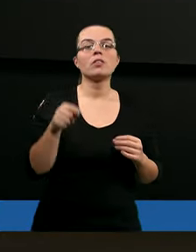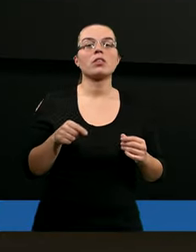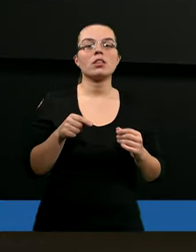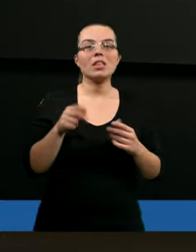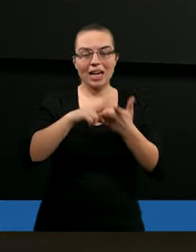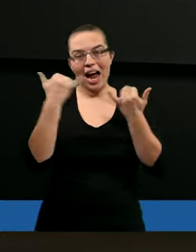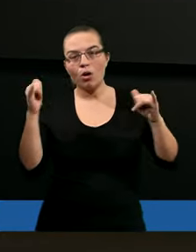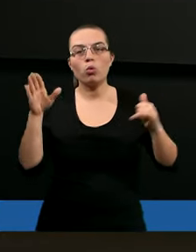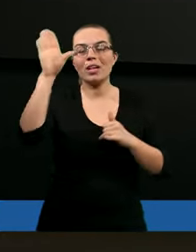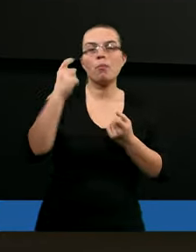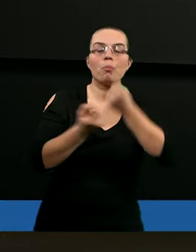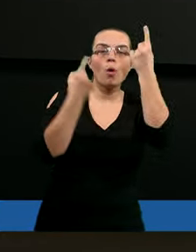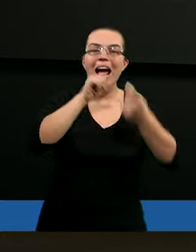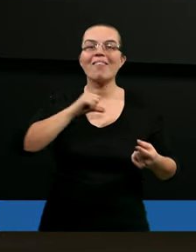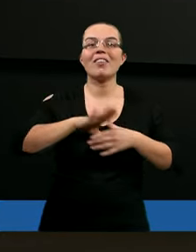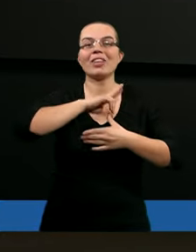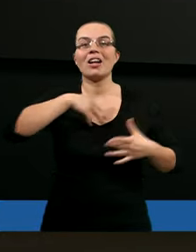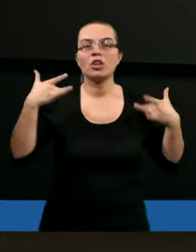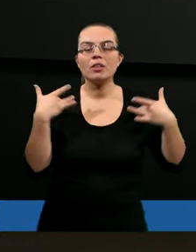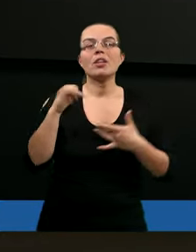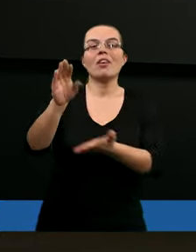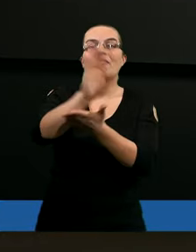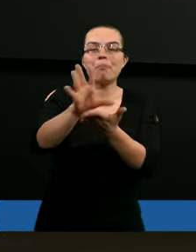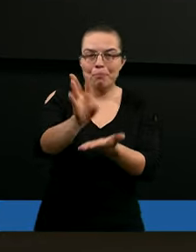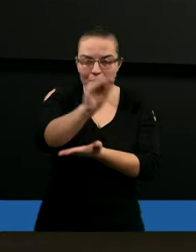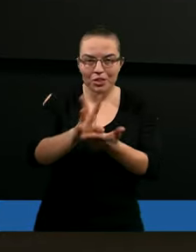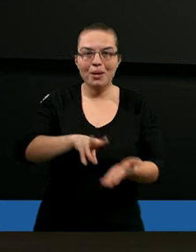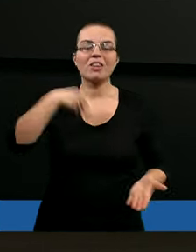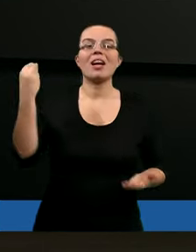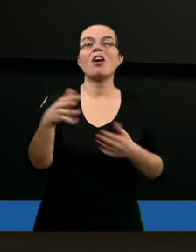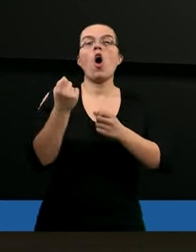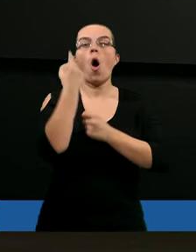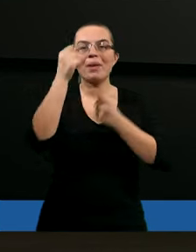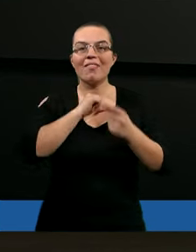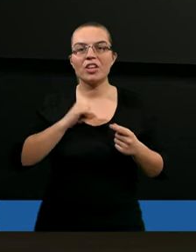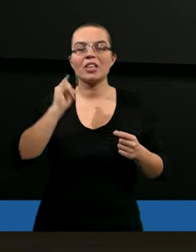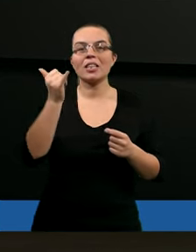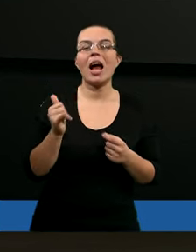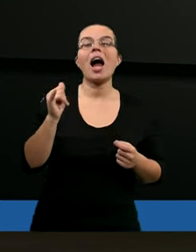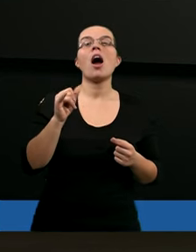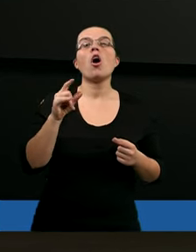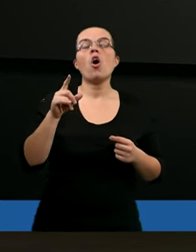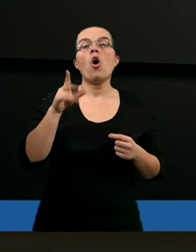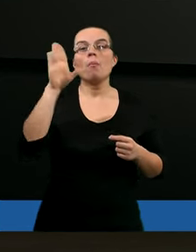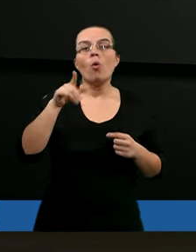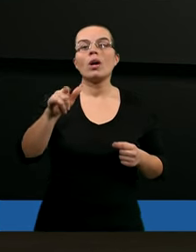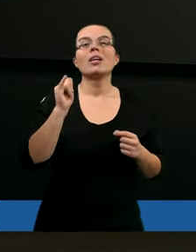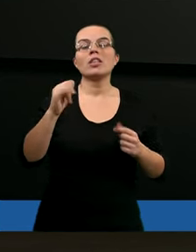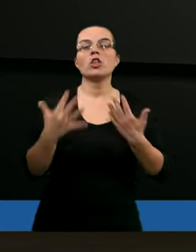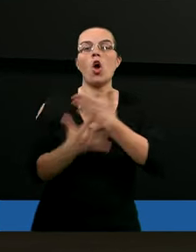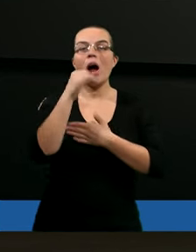na wiele różnych sposobów. Objawia się w Piśmie Świętym, objawia się jako stworzyciel, kiedy